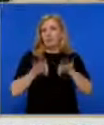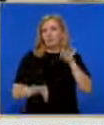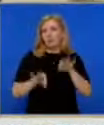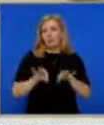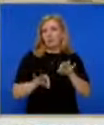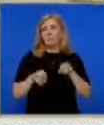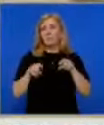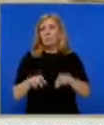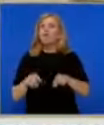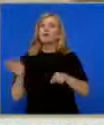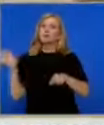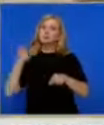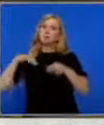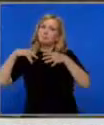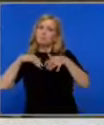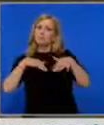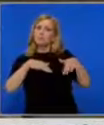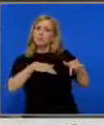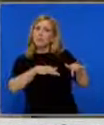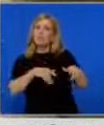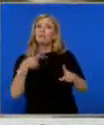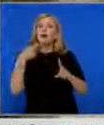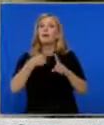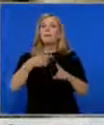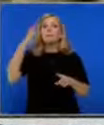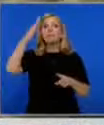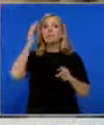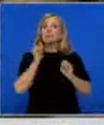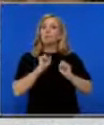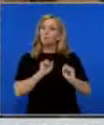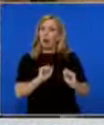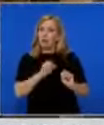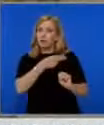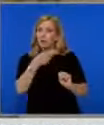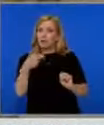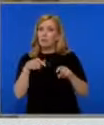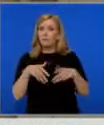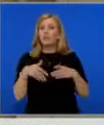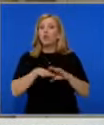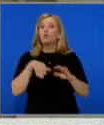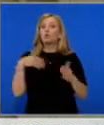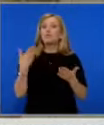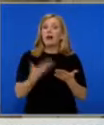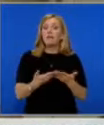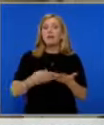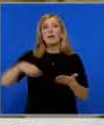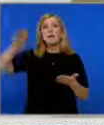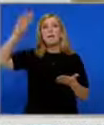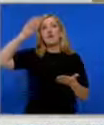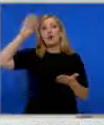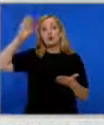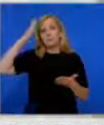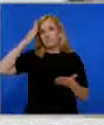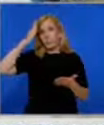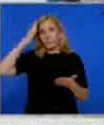се отправиха нашествие по булевард Цар Освободител към Министерството на отбраната, където поискаха оставката на военния министр Тодор Тагарев